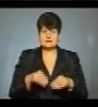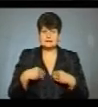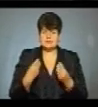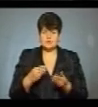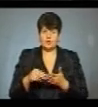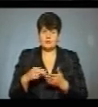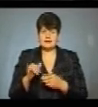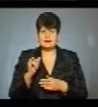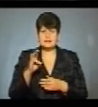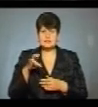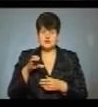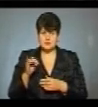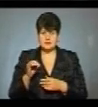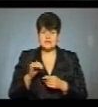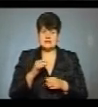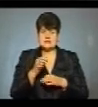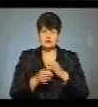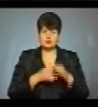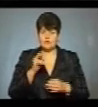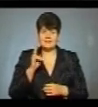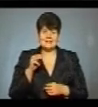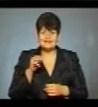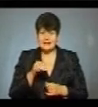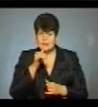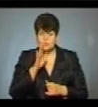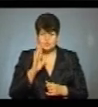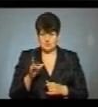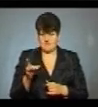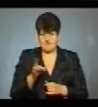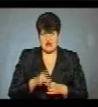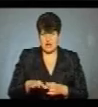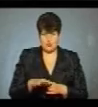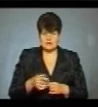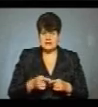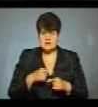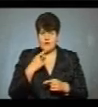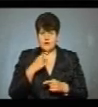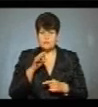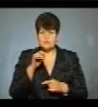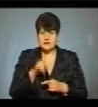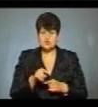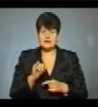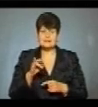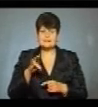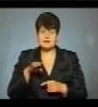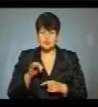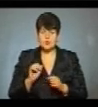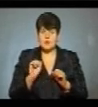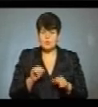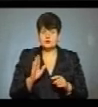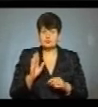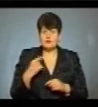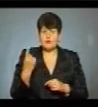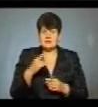закупитися. Цілодобове КТ не може бути в районах, тобто це говорить про те, що інтернатура буде тільки в обласних центрах, ну, в Тернопільській області,